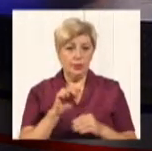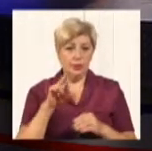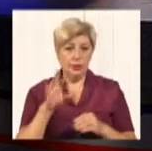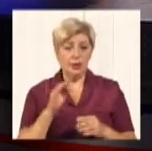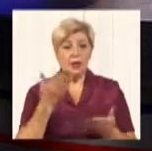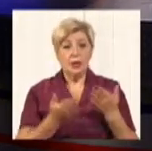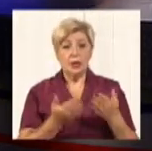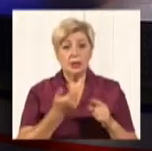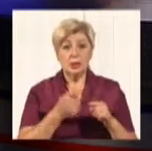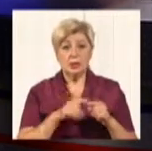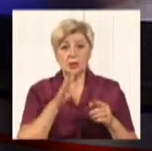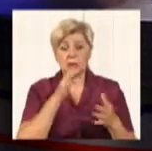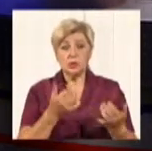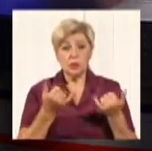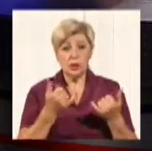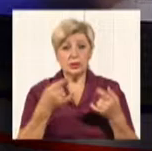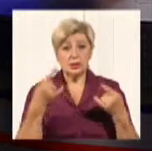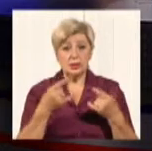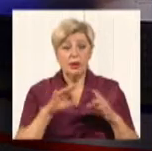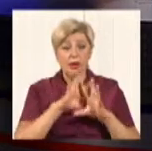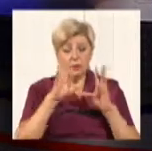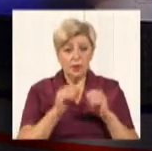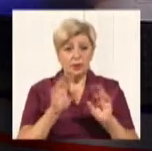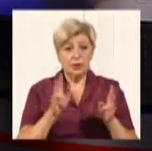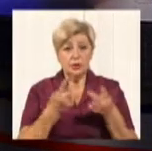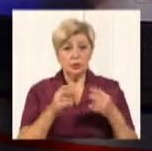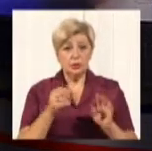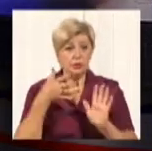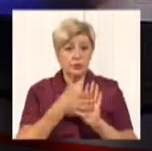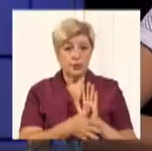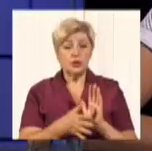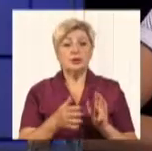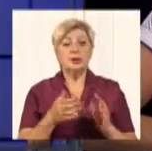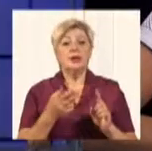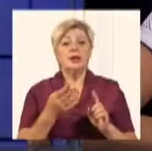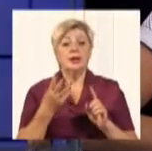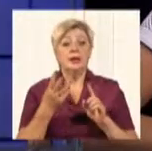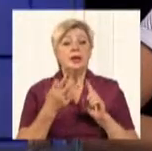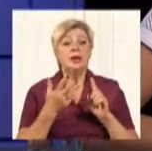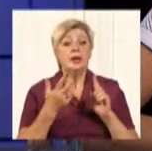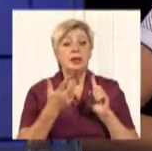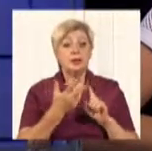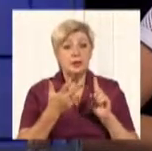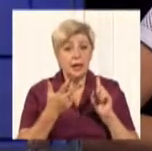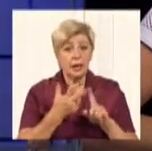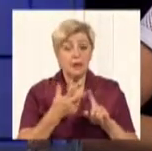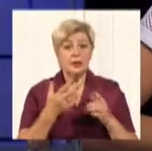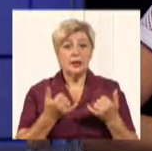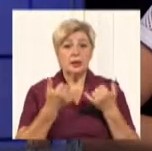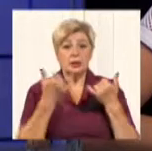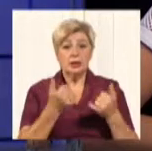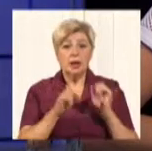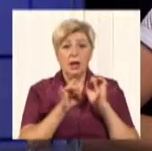сучасний телевізор, то взагалі не потрібно витрачатися на цю приставку. Це друге. І третє. Для соціально